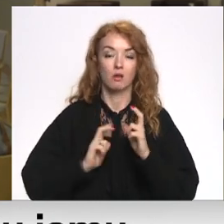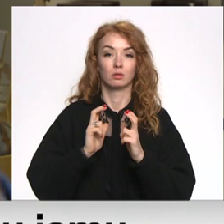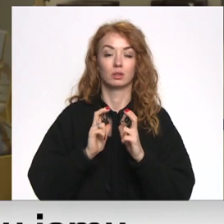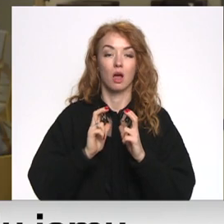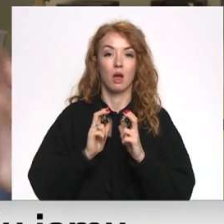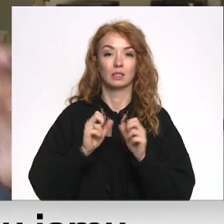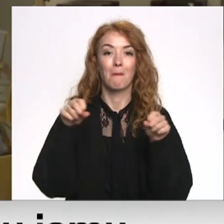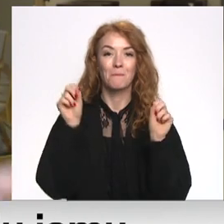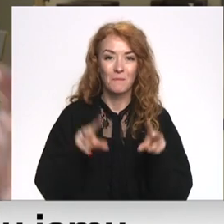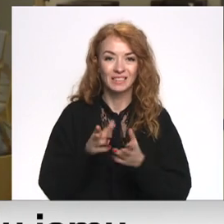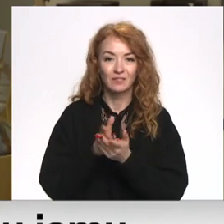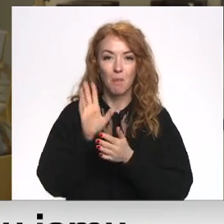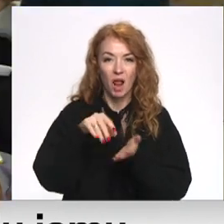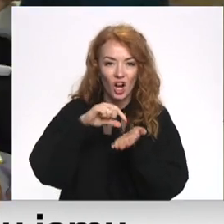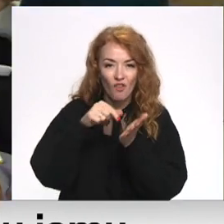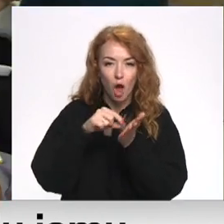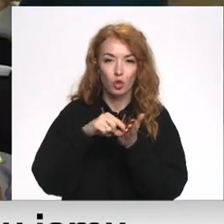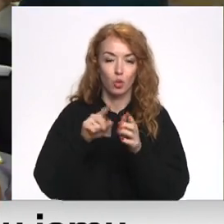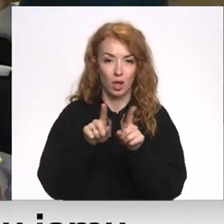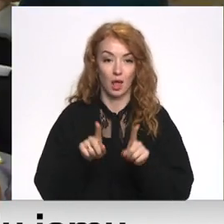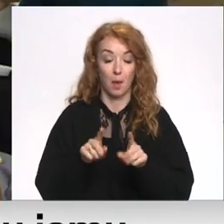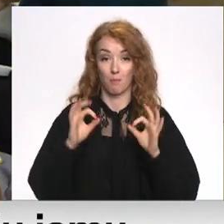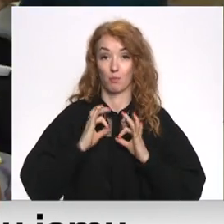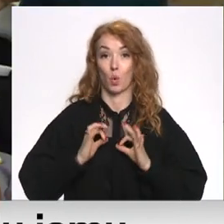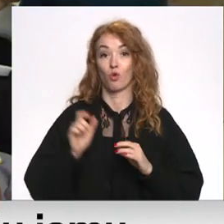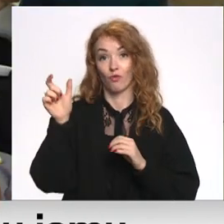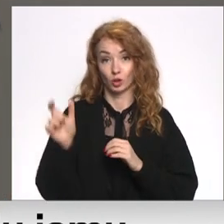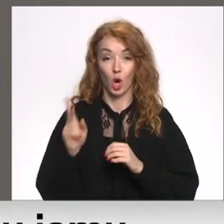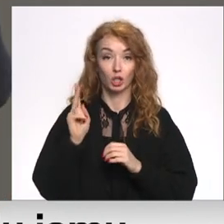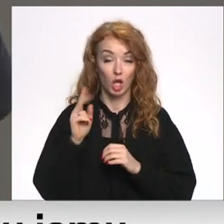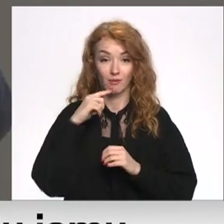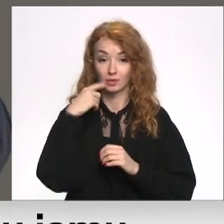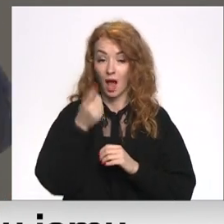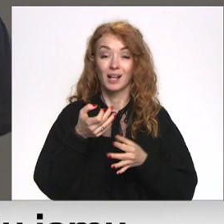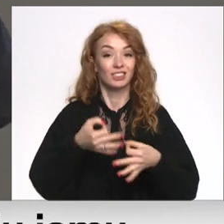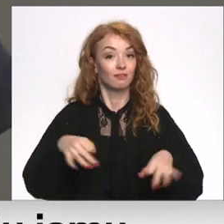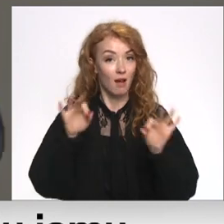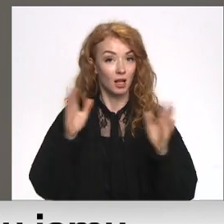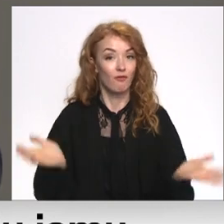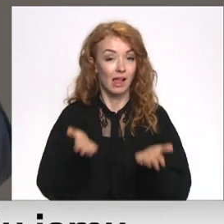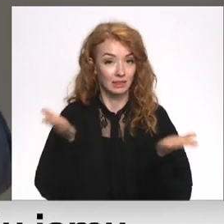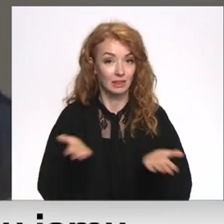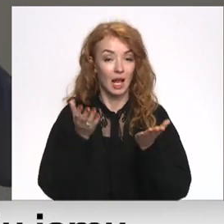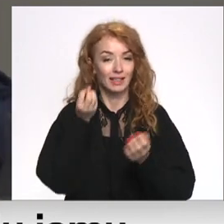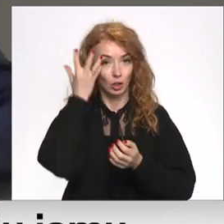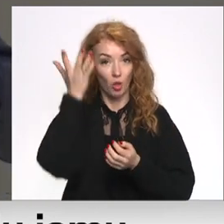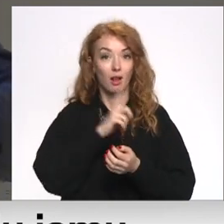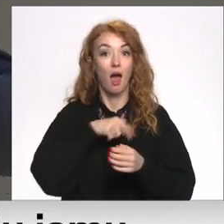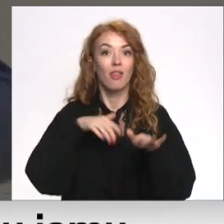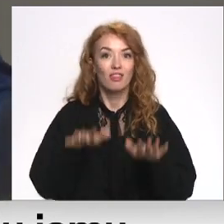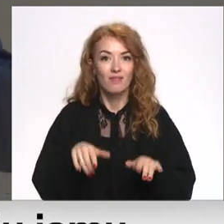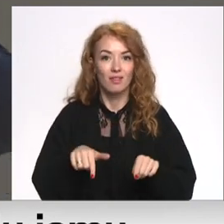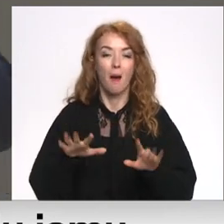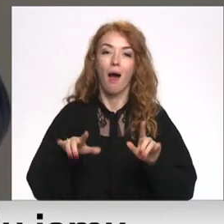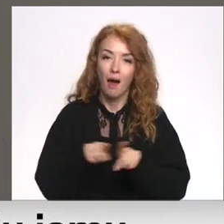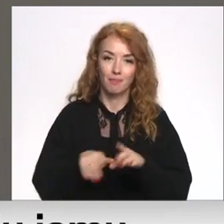programās specifiski par kvantu lietām. Profesors Kašķējevs norāda, ka svarīgi ir nevienu veicināties spējas izlītoties Latvijā, bet